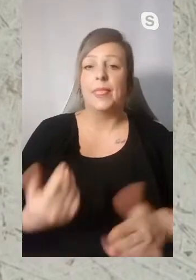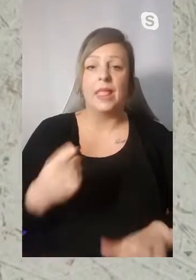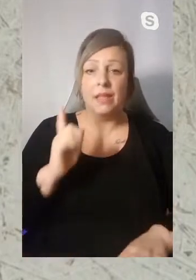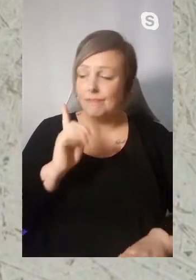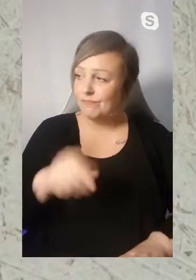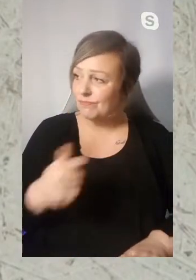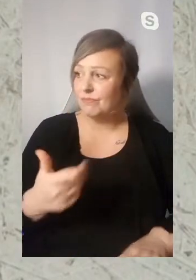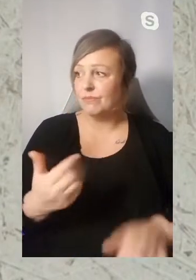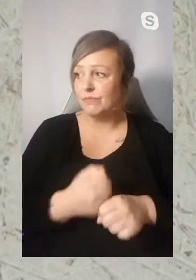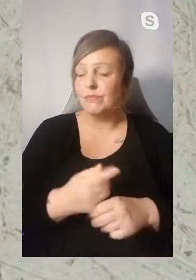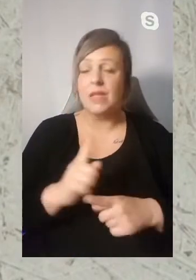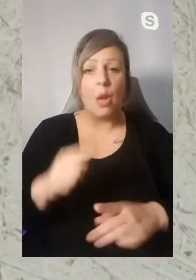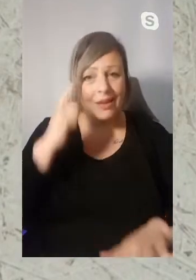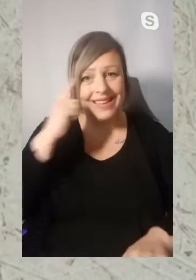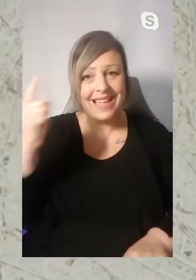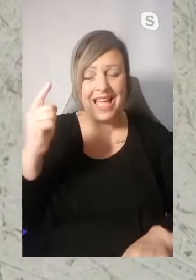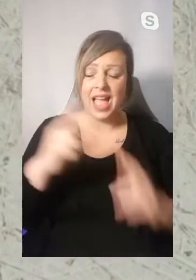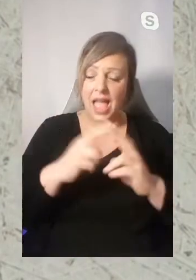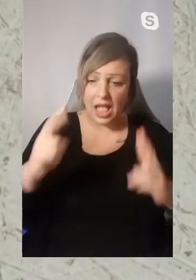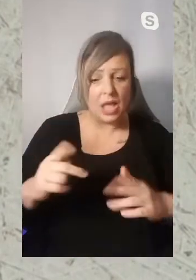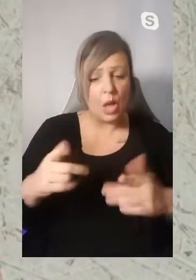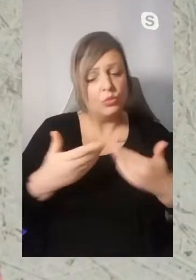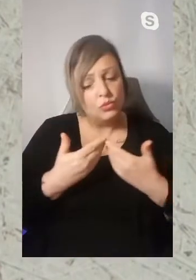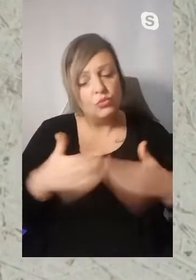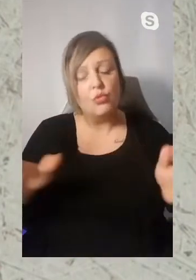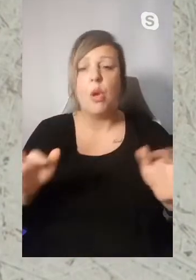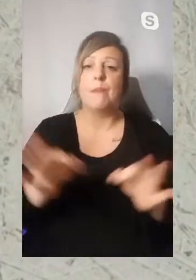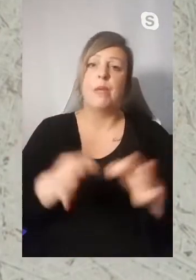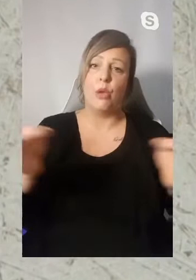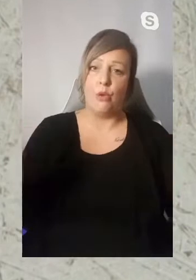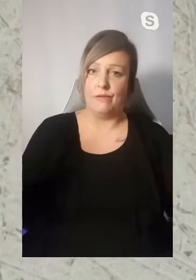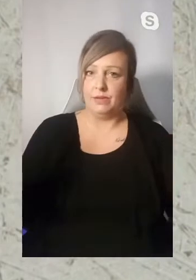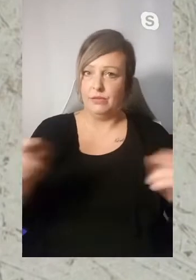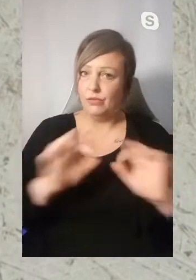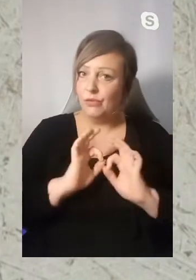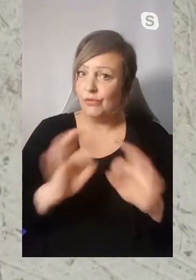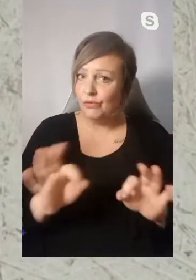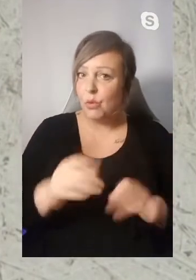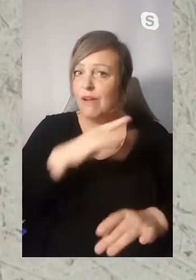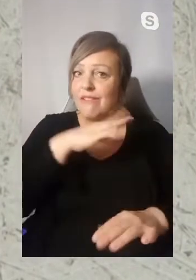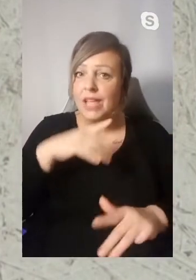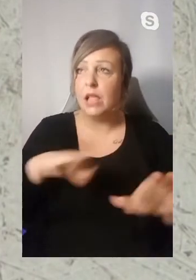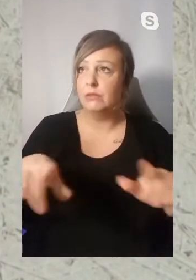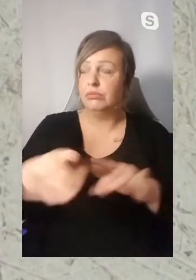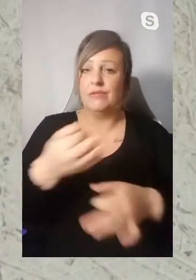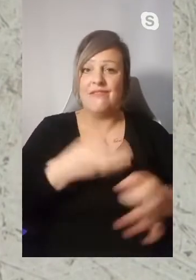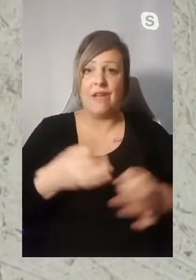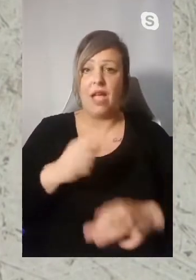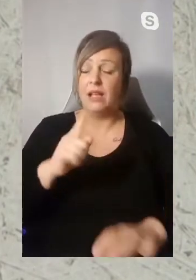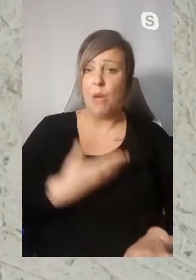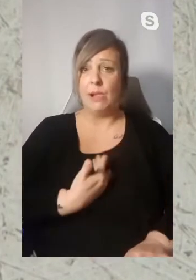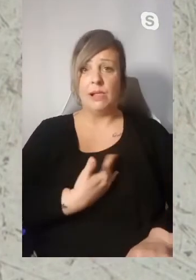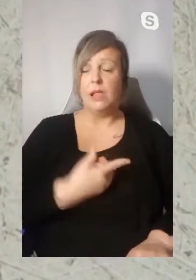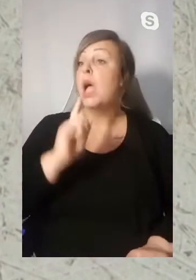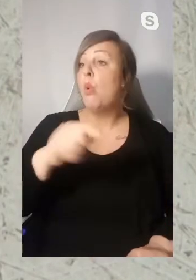diese riesen Fragezeichen zwischen den Augen, dass wir uns als Rathaus noch mehr öffnen und noch mehr zur Verfügung stellen für die vielen Fragen. Und